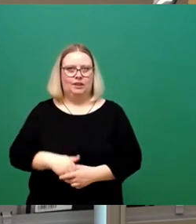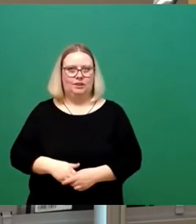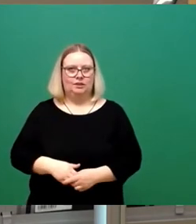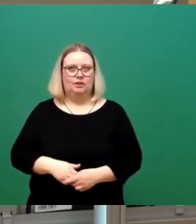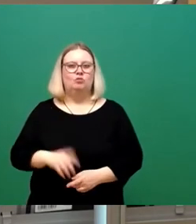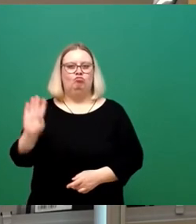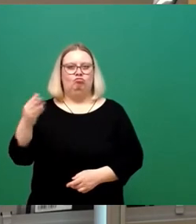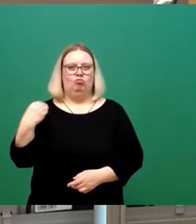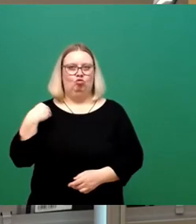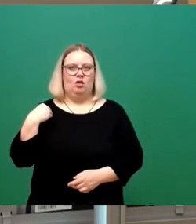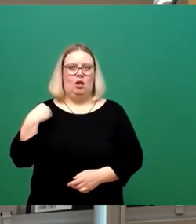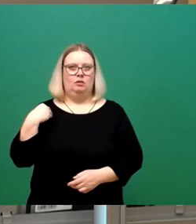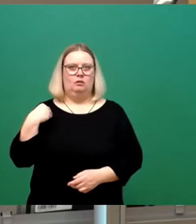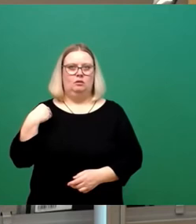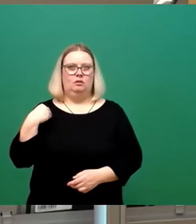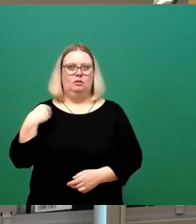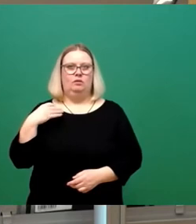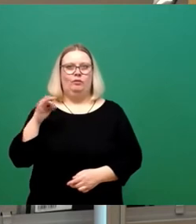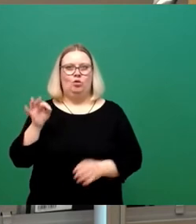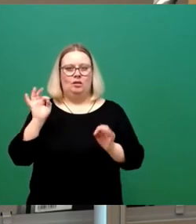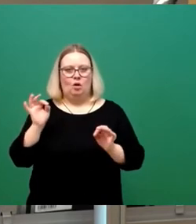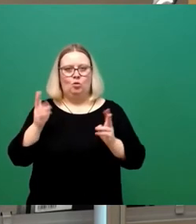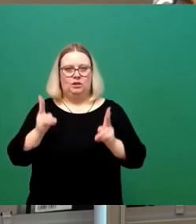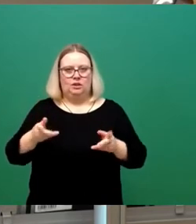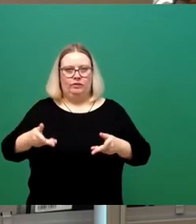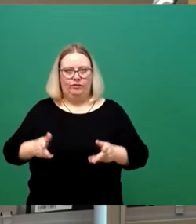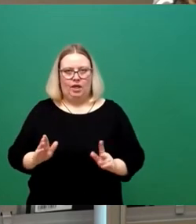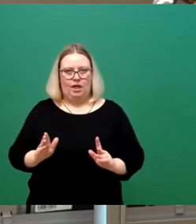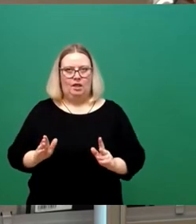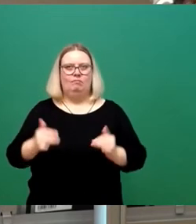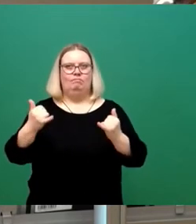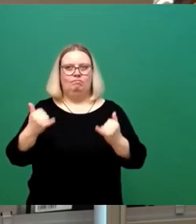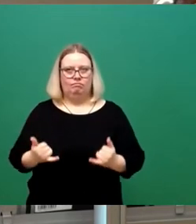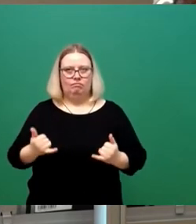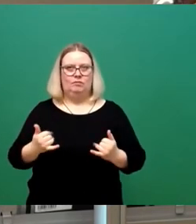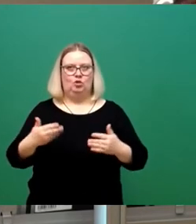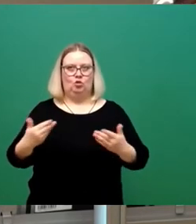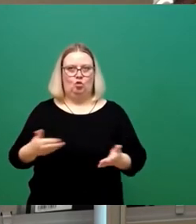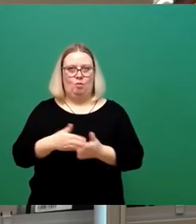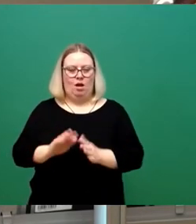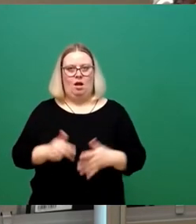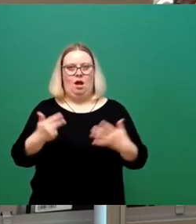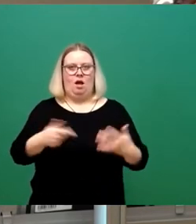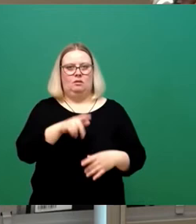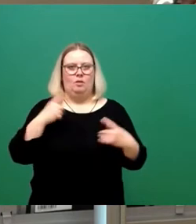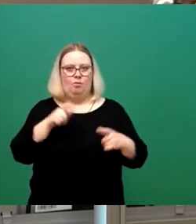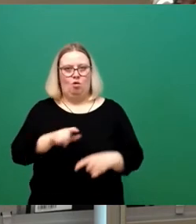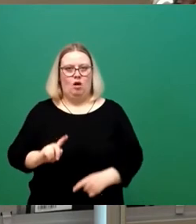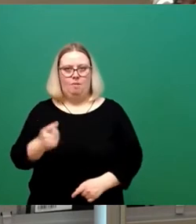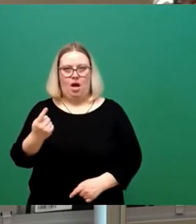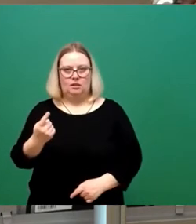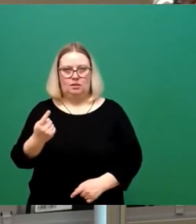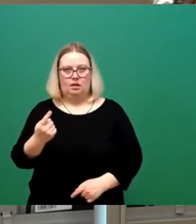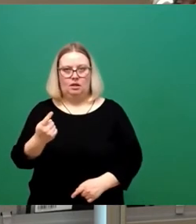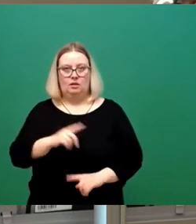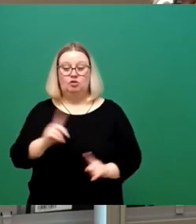gesagt, er hält es für den genau richtigen Weg, jetzt diesen Weg zu gehen, acht Bürgermeister zu schaffen, und zwar nicht, um zu